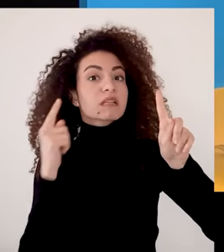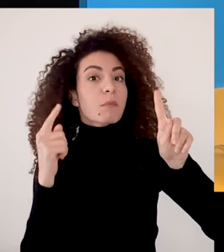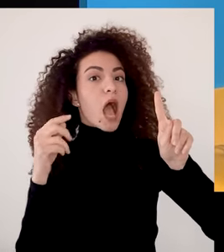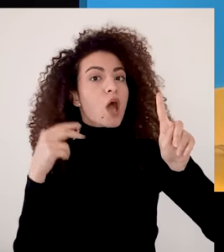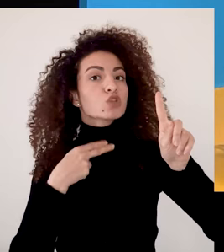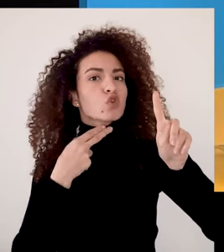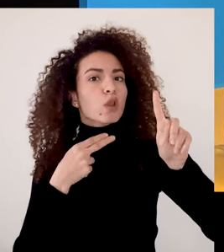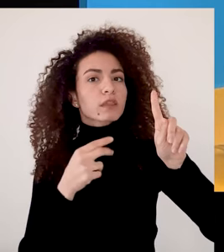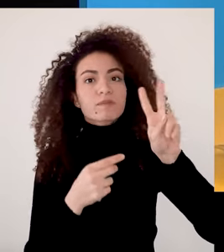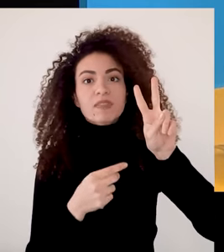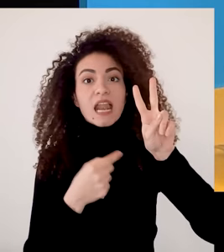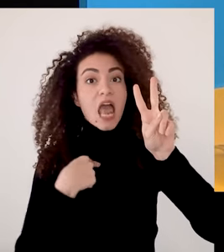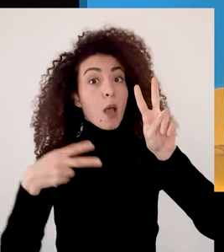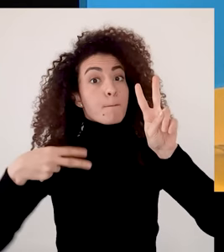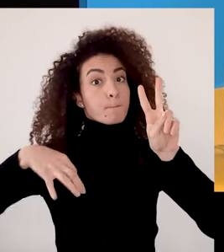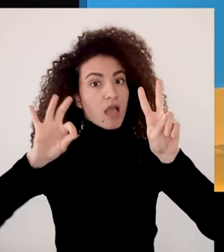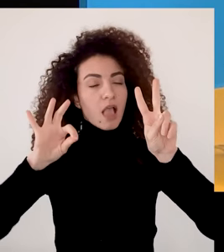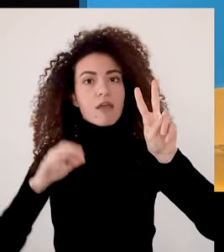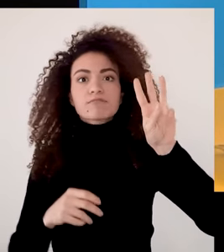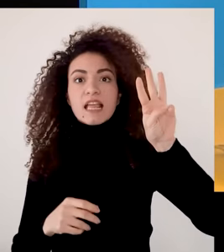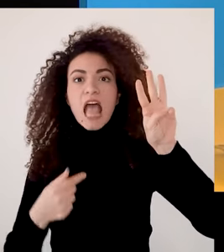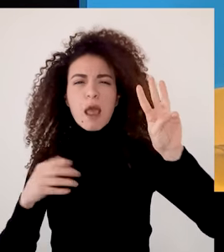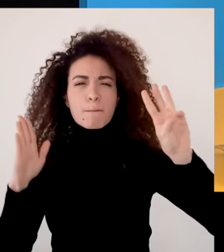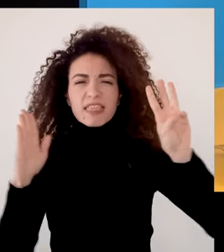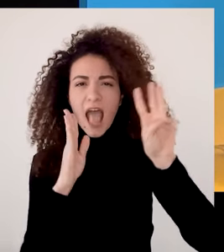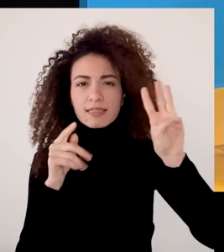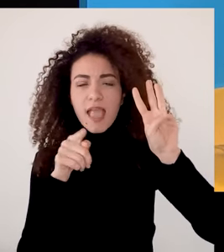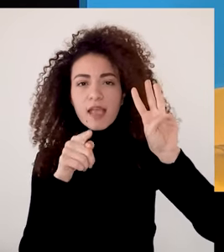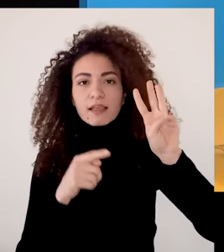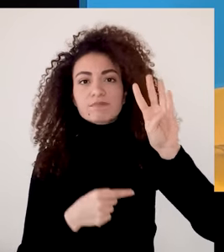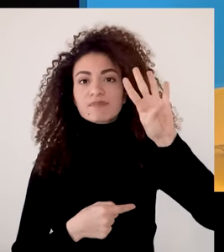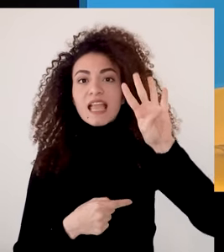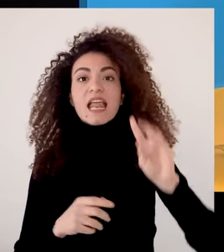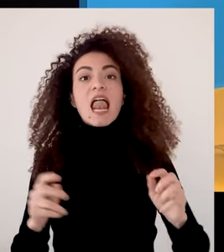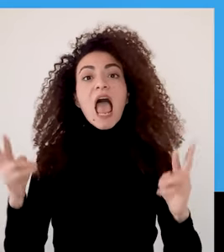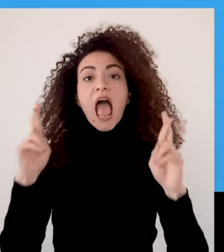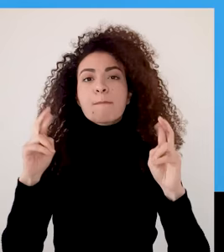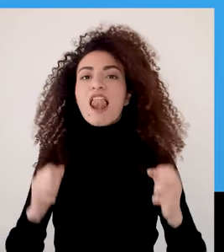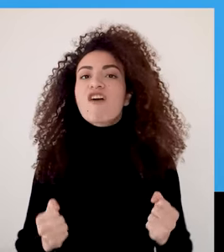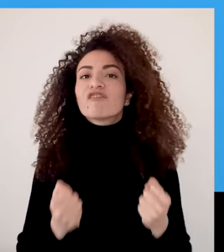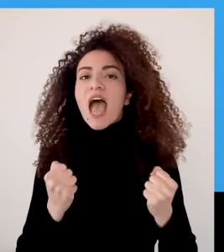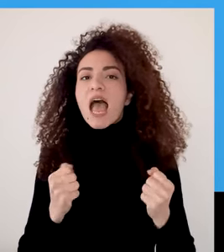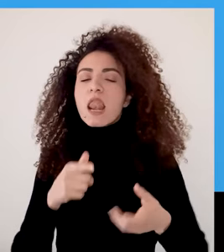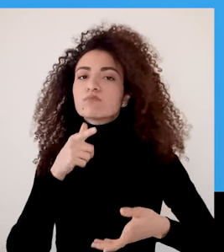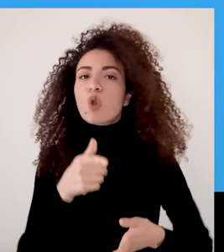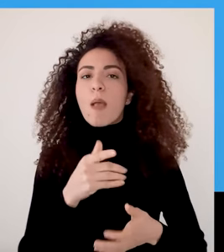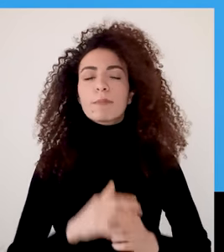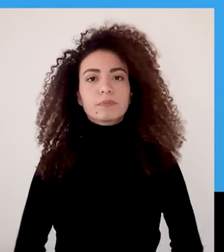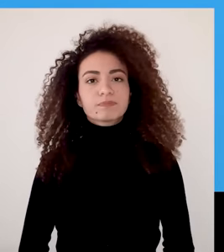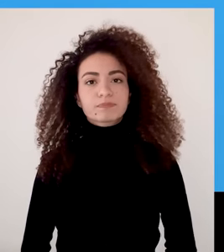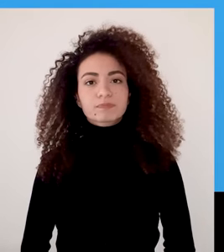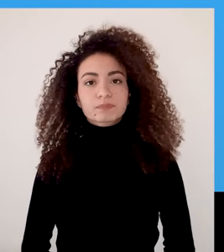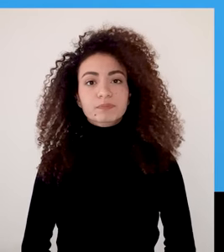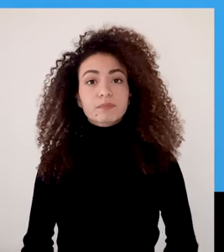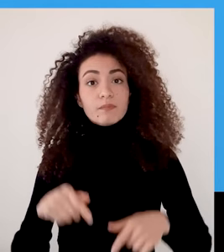يمكنني أن أختار أتحداك والرد من خلال الأمل الفاعل تطبيقاً لعقلية النمو اللي